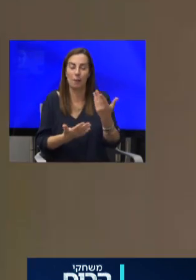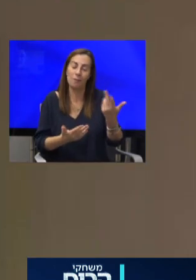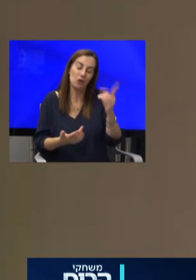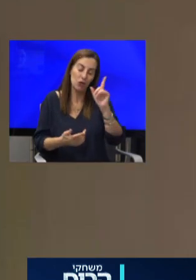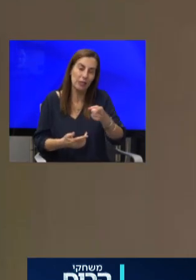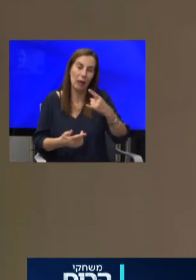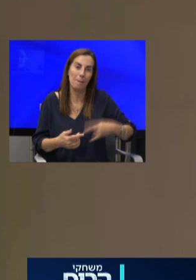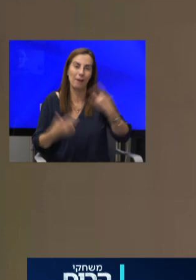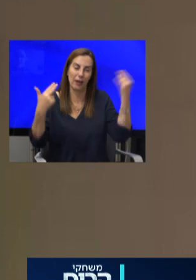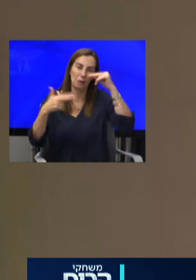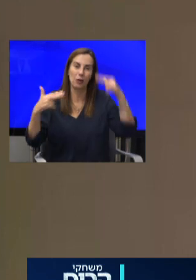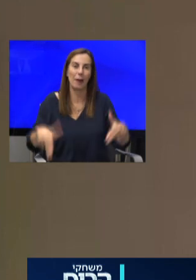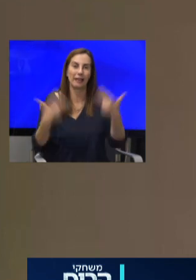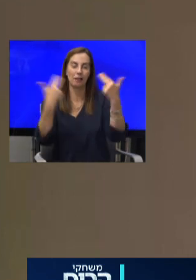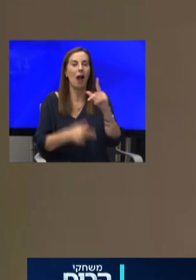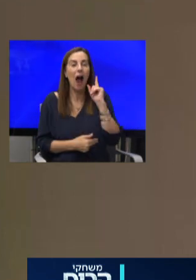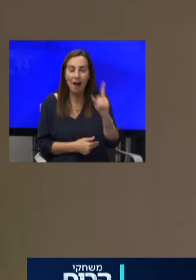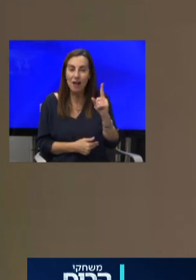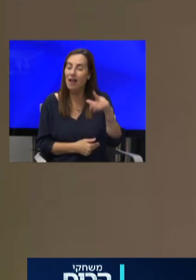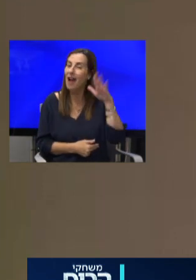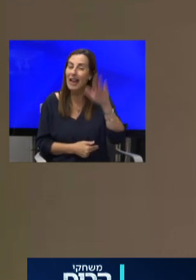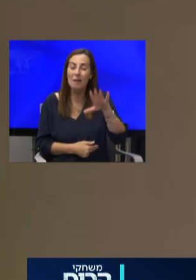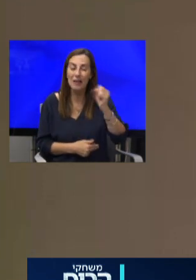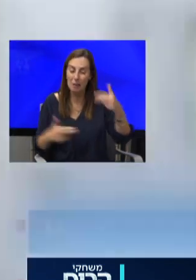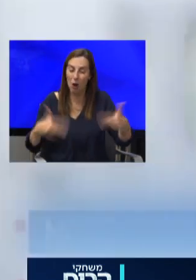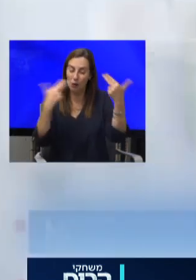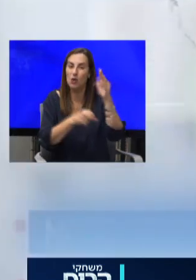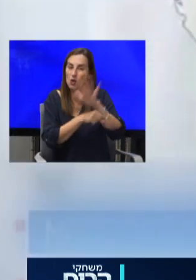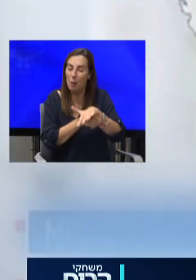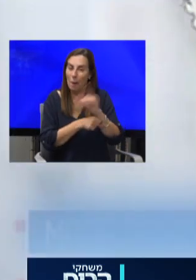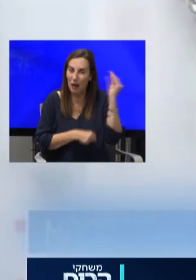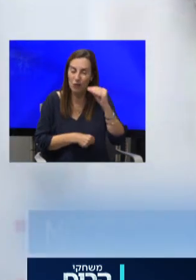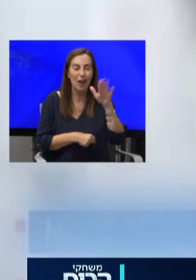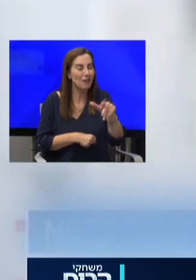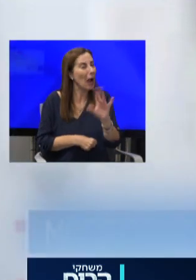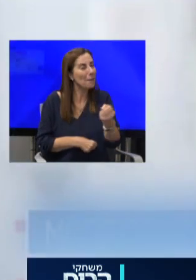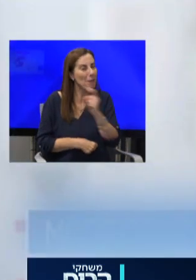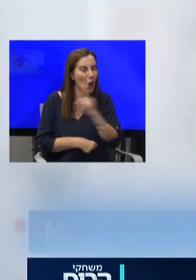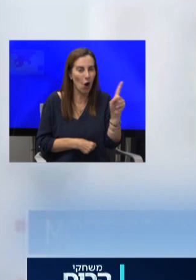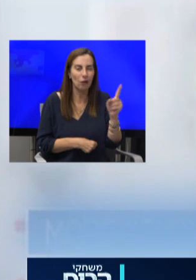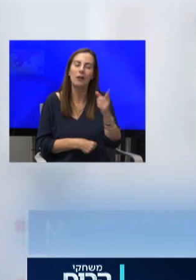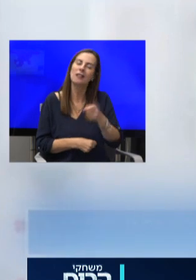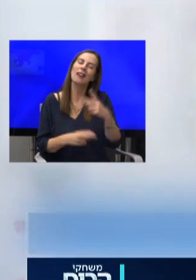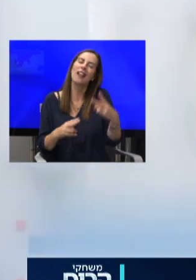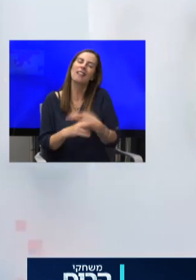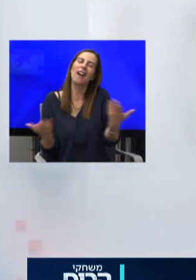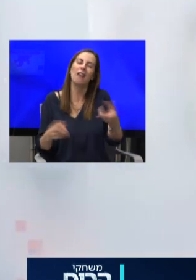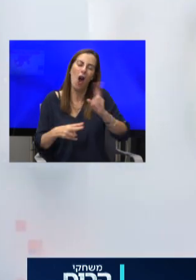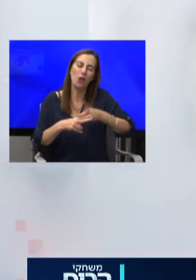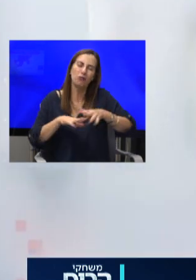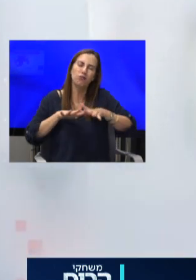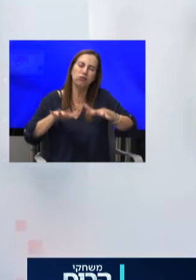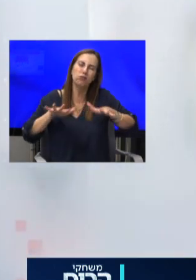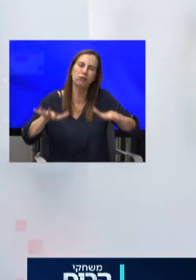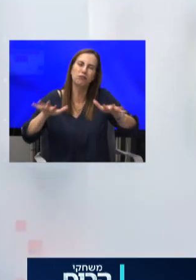אבל גם אם הזו משפיע על איכות השיעורים וגם אם לא יצטרך להתרגל התחלואה עולה ביותר ויותר מדינות וזה